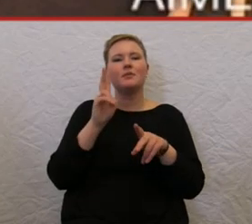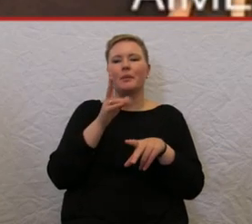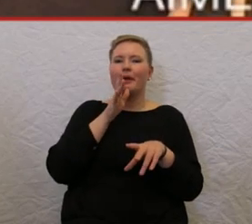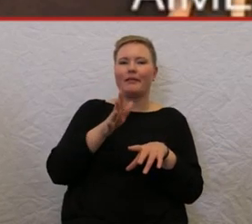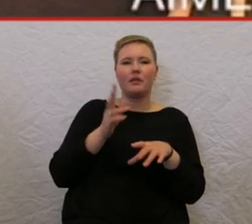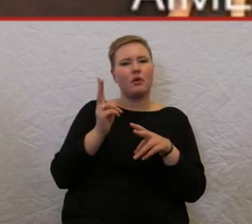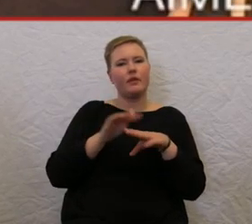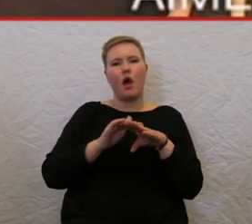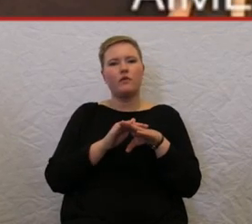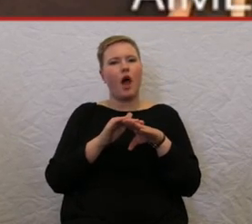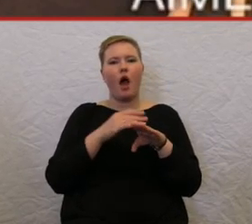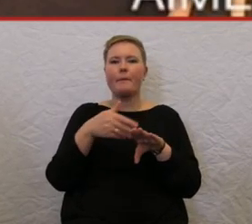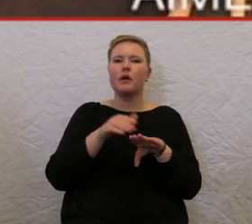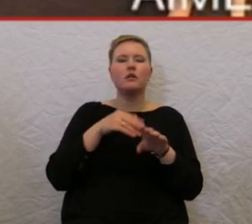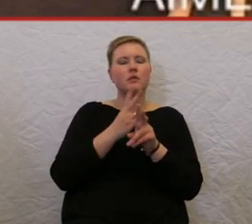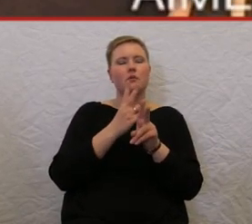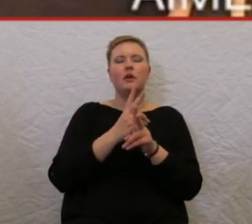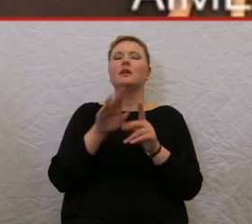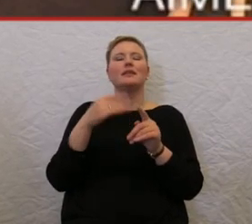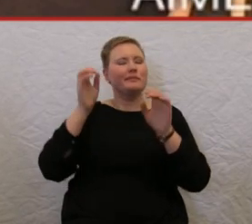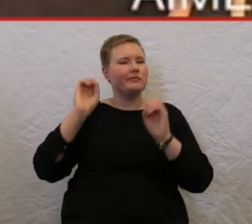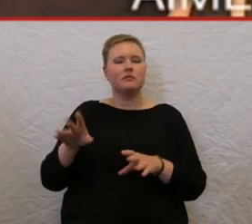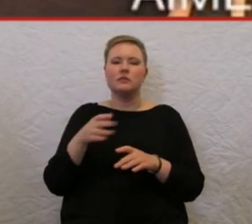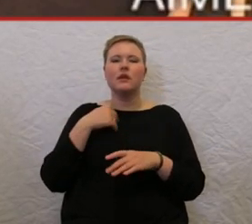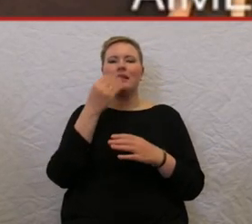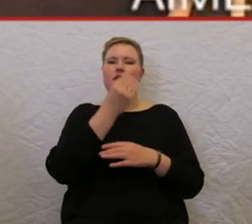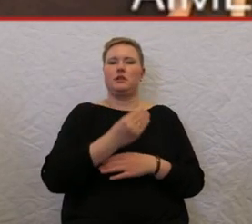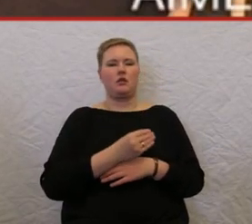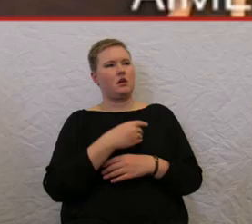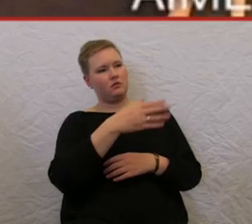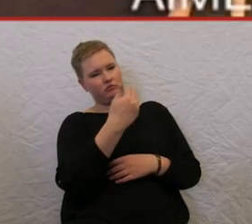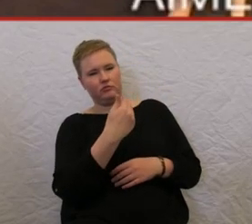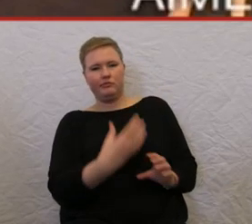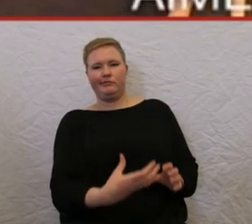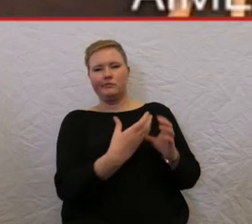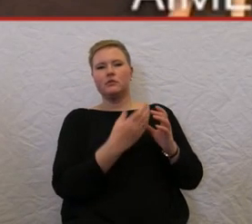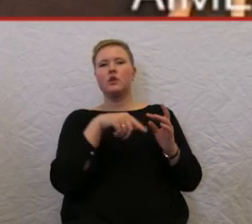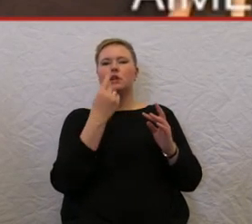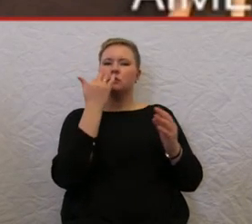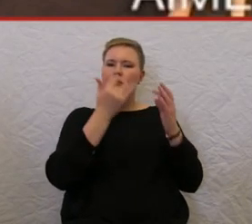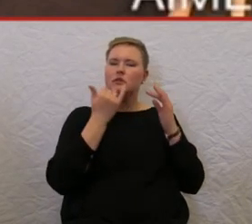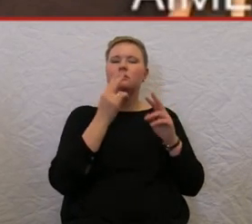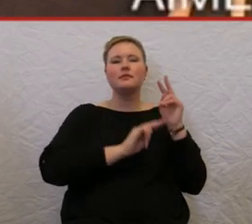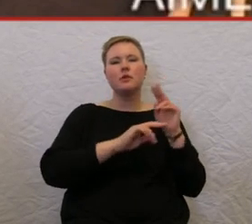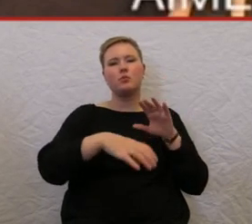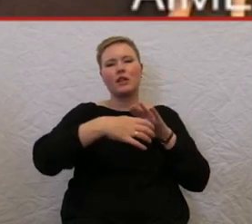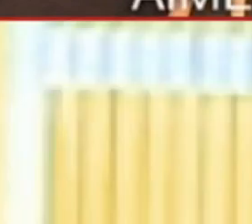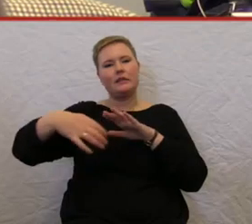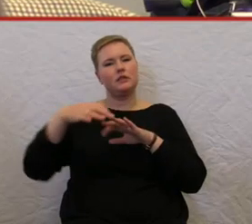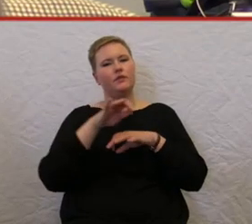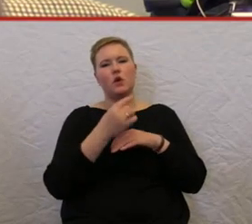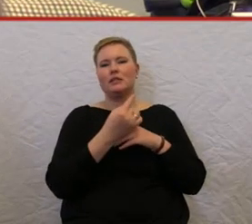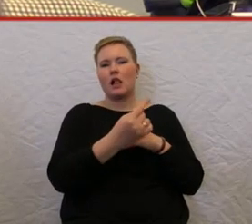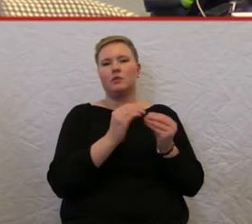waren. Und fing dann an, sich mit Designern hinzusetzen und zu überlegen, verschiedene Prothesen für sich selbst anfertigen zu lassen,